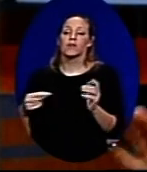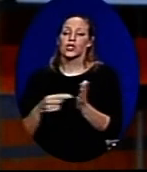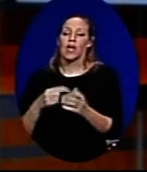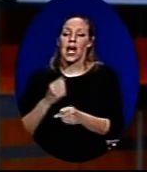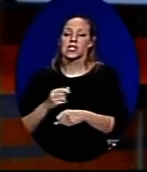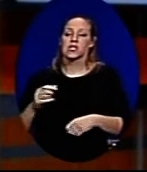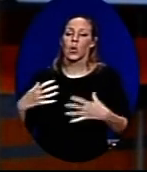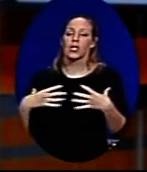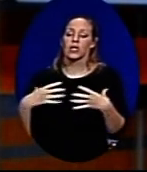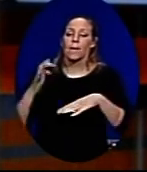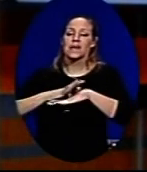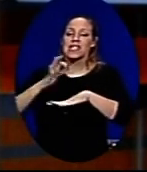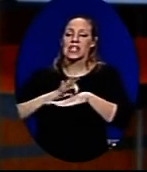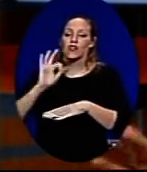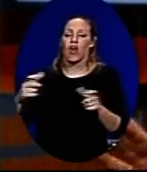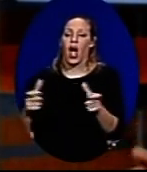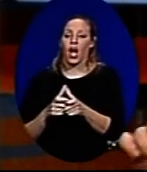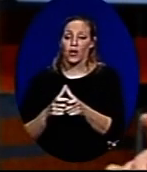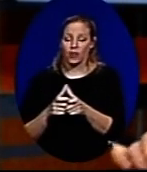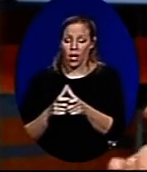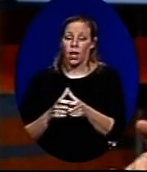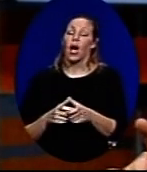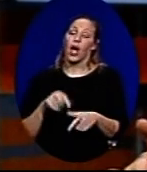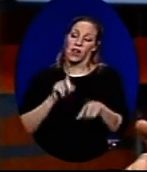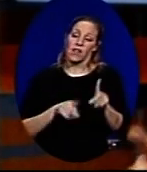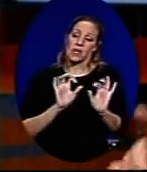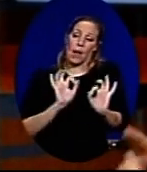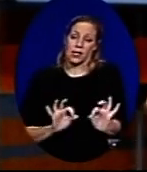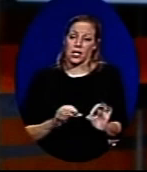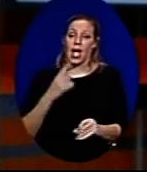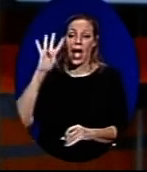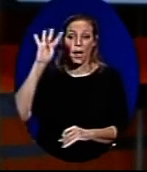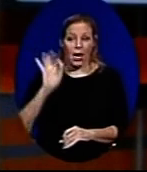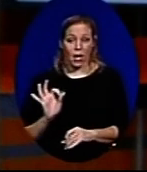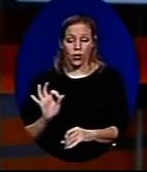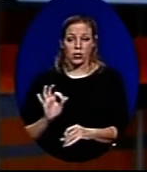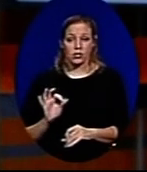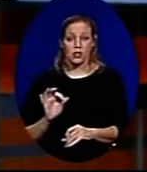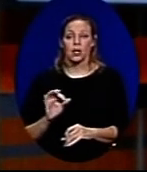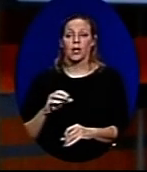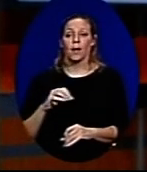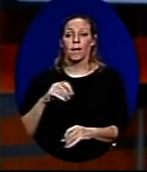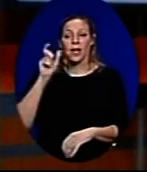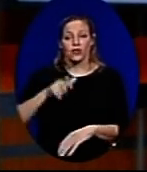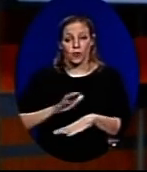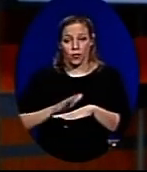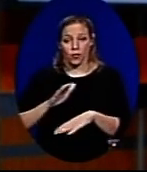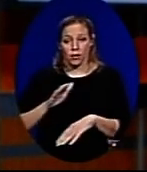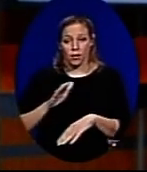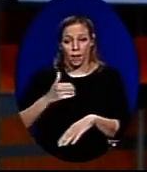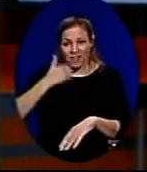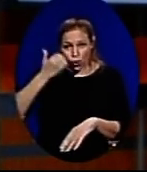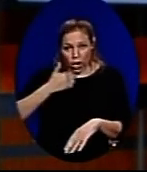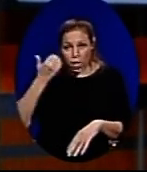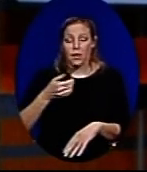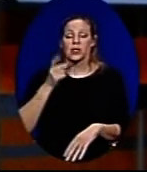החברה. ובמקרים אחרים מדובר בהפרעה אמיתית. כאמור, אני אומר 4% מהמבוגרים, זה אומר הסמה במקצועות שצריכה להיות